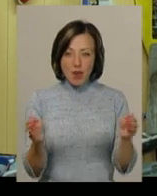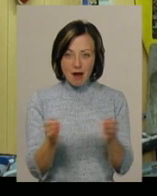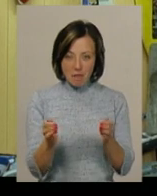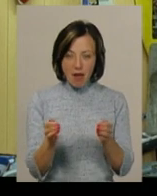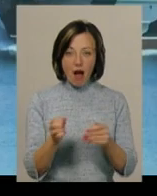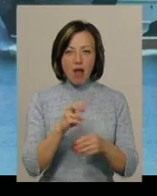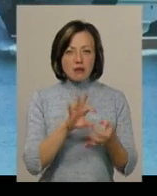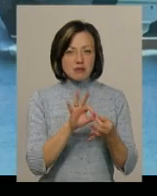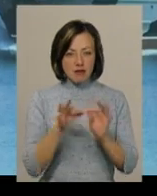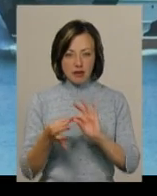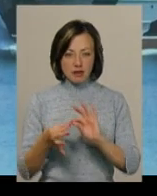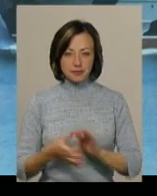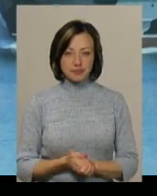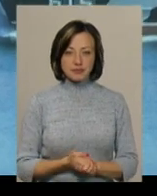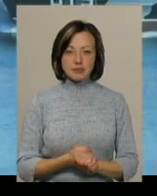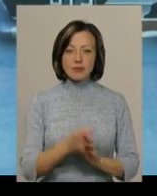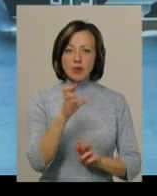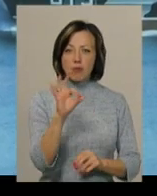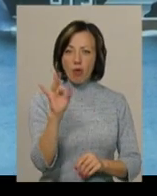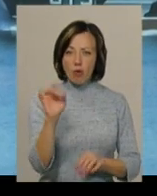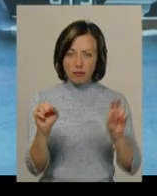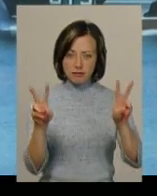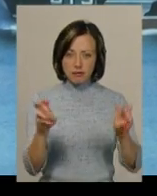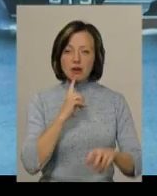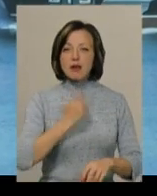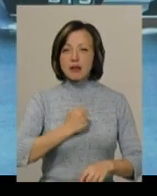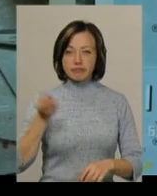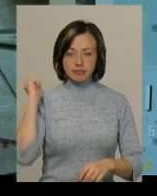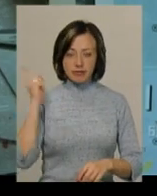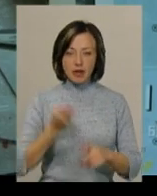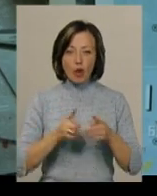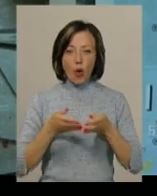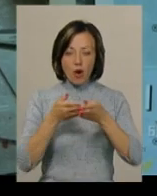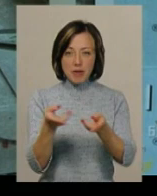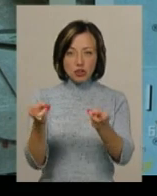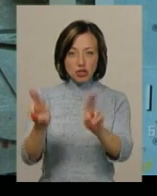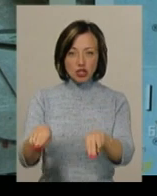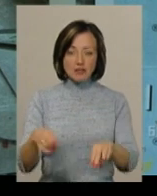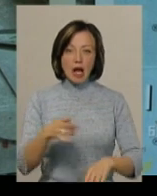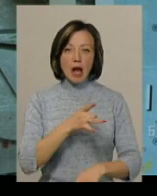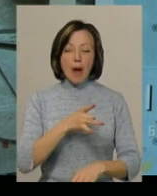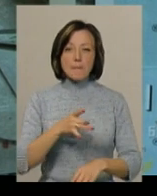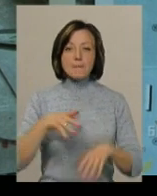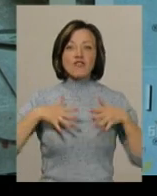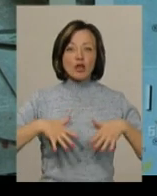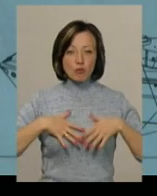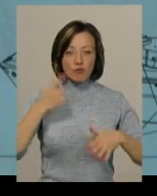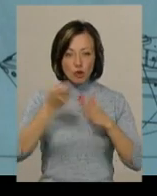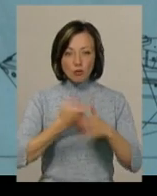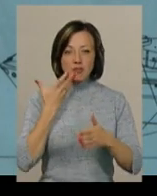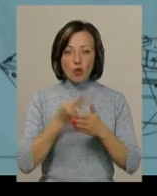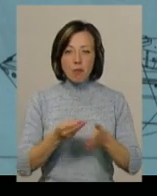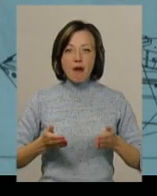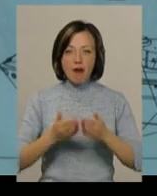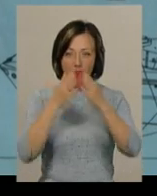складна. «Бора» – діюче ракетне судно радянського часу. Корабель після анексії Криму залишився на півострові. Відомий він своїми ракетними